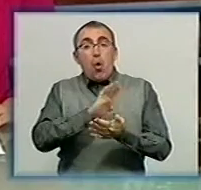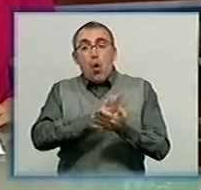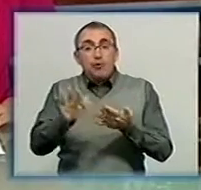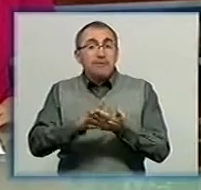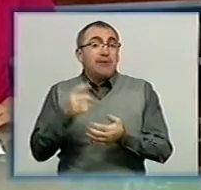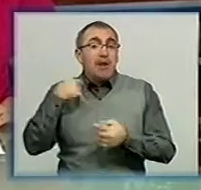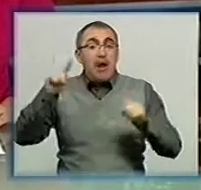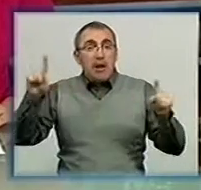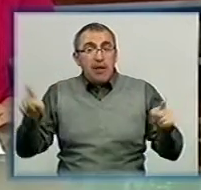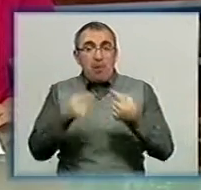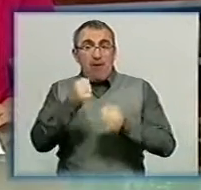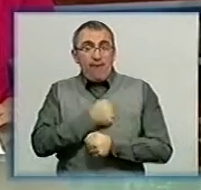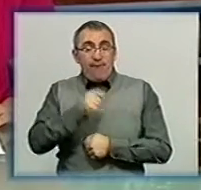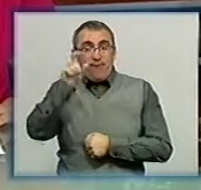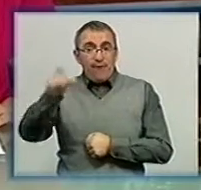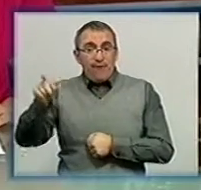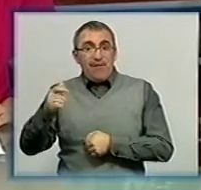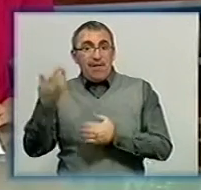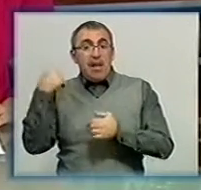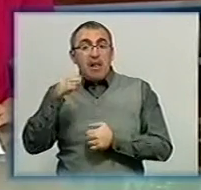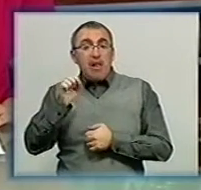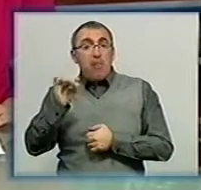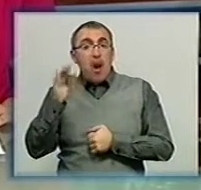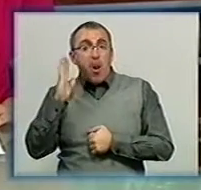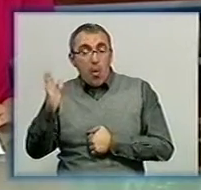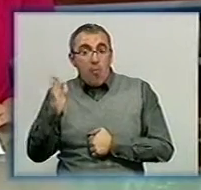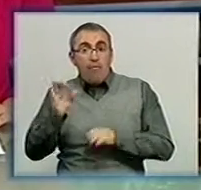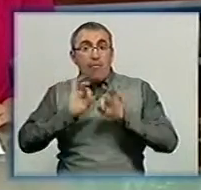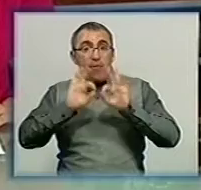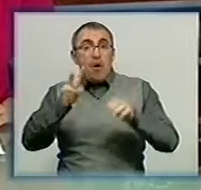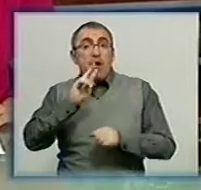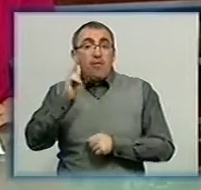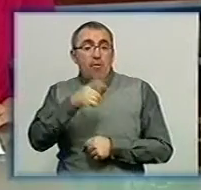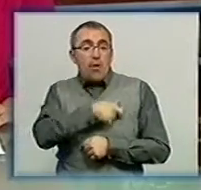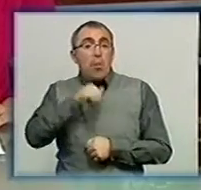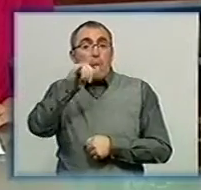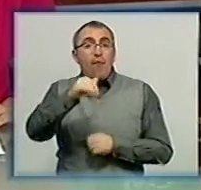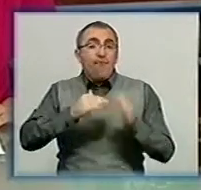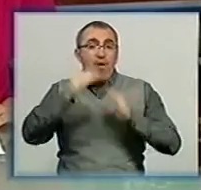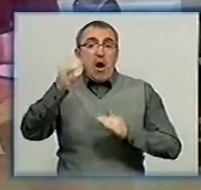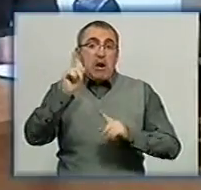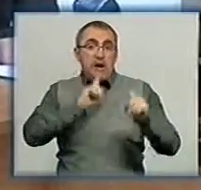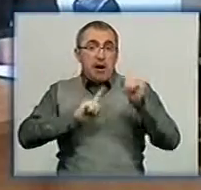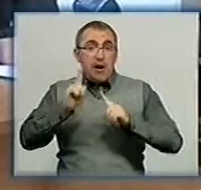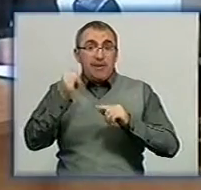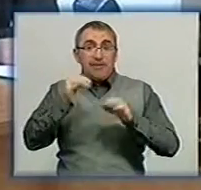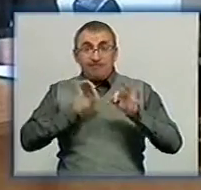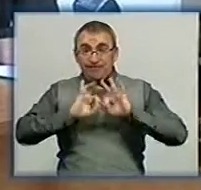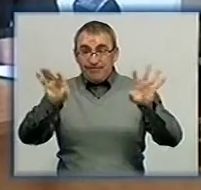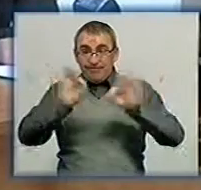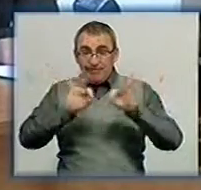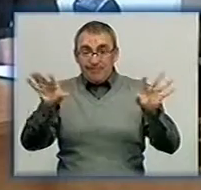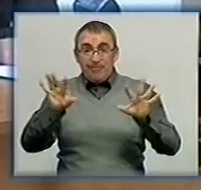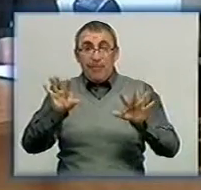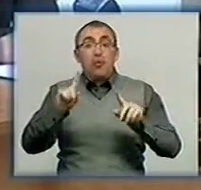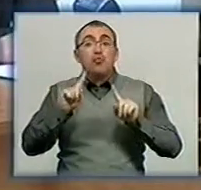та реабілітація військових. Екс-нардеп Андрій Табало звітував про два роки депутатства у Верховній Раді. Під час прес-конференції екс-нардеп